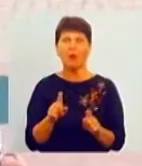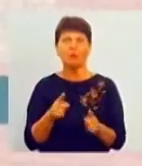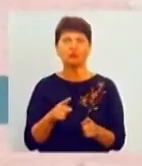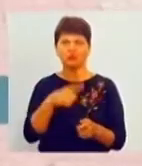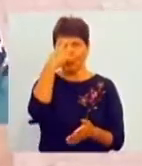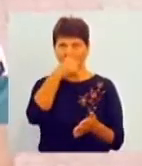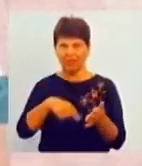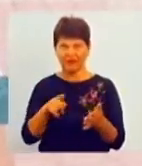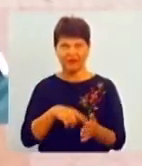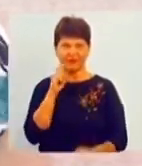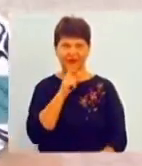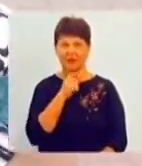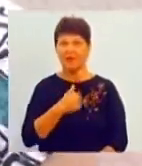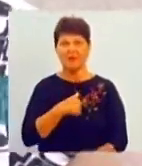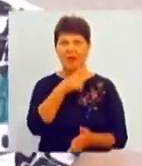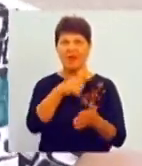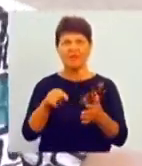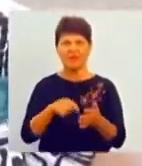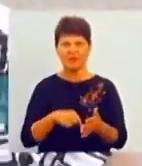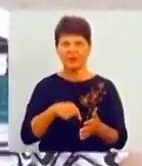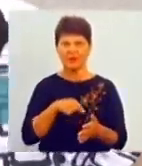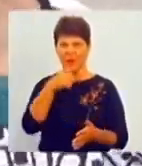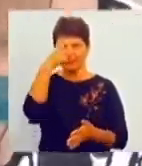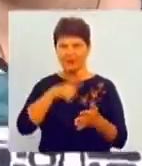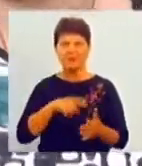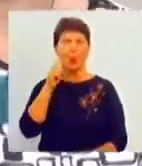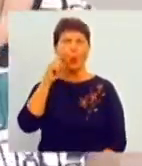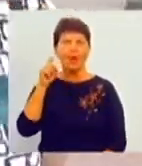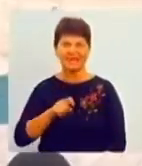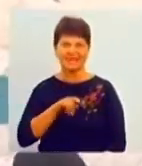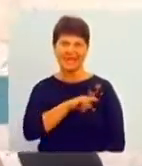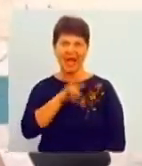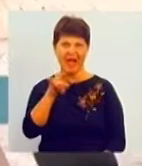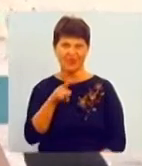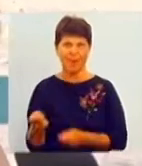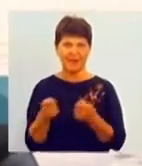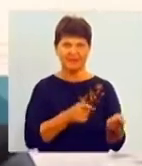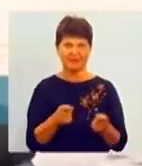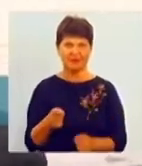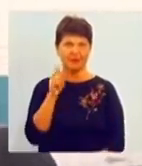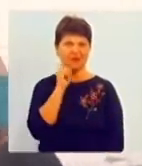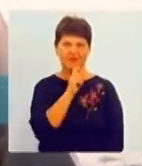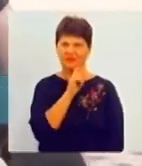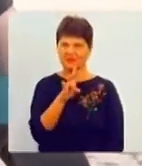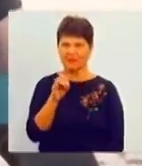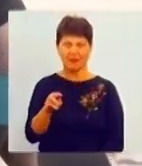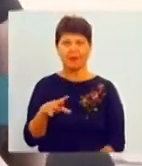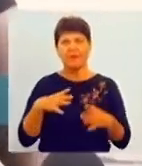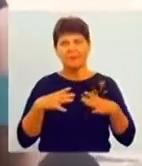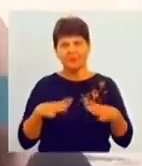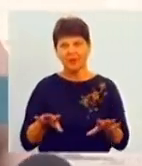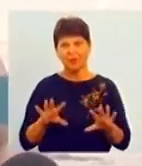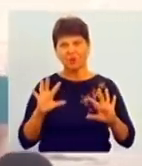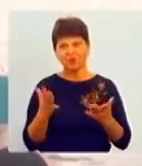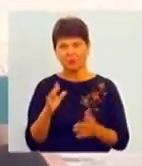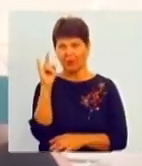Ну, я не вірю в надійність українських авіаперевезень. В Вінницькому ні. Ну, не була випадка, маленькі діти,